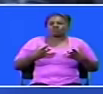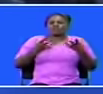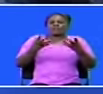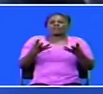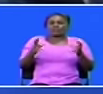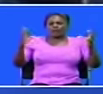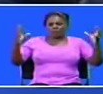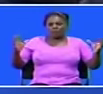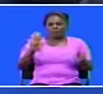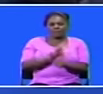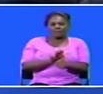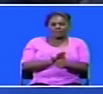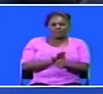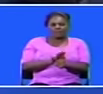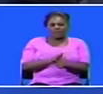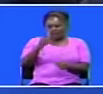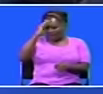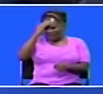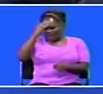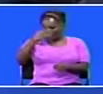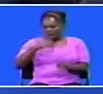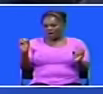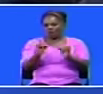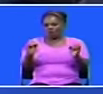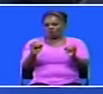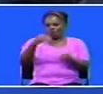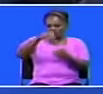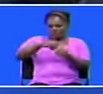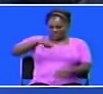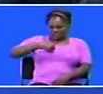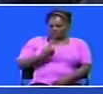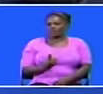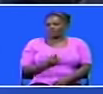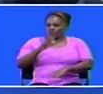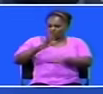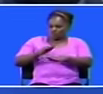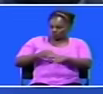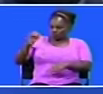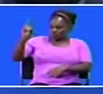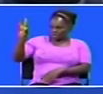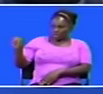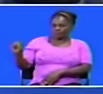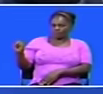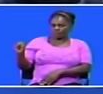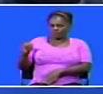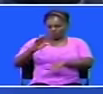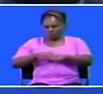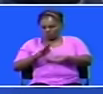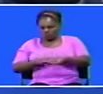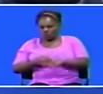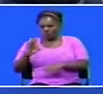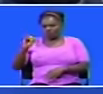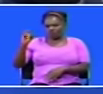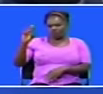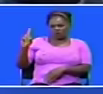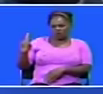larger good. And I have no doubt within myself that what is good for ODM, what is good for Ford Kenya,